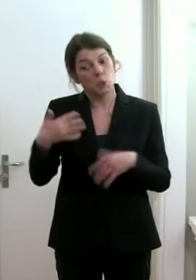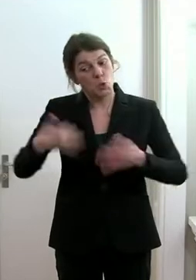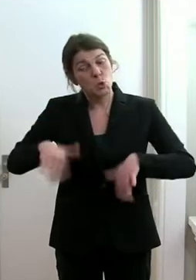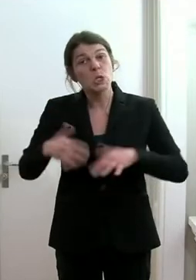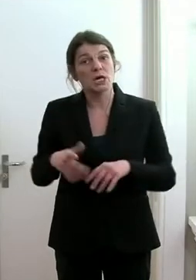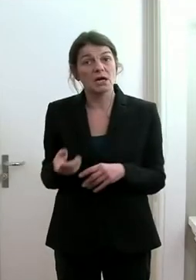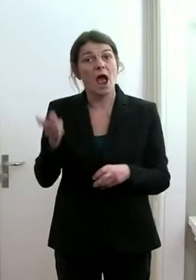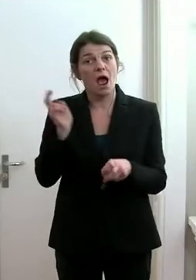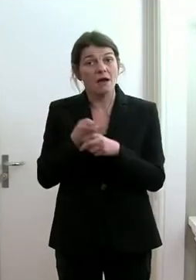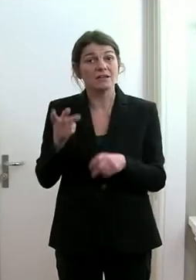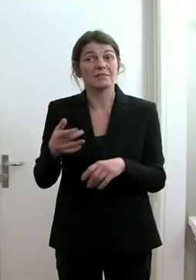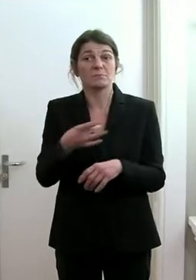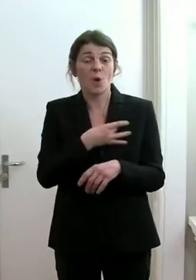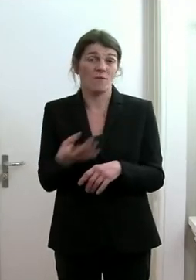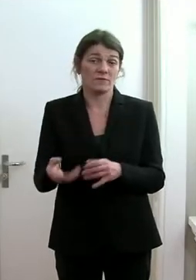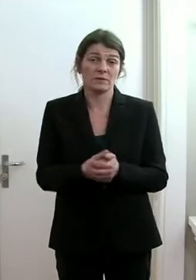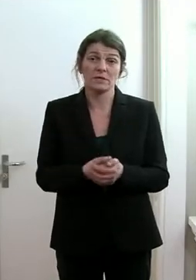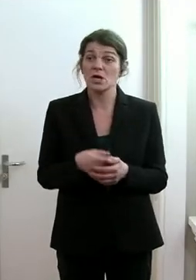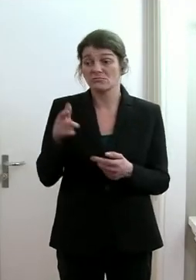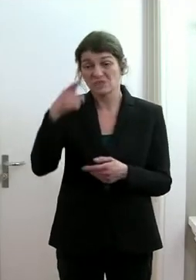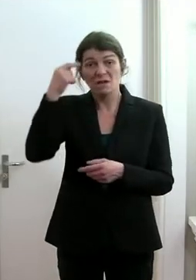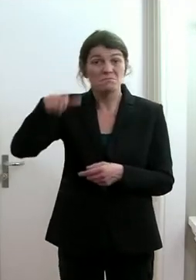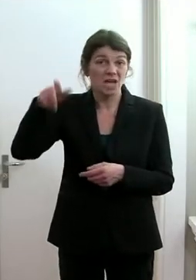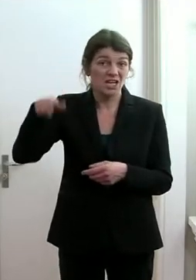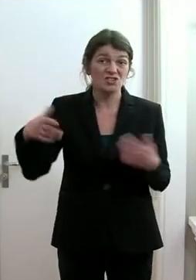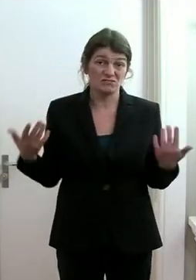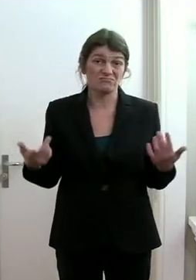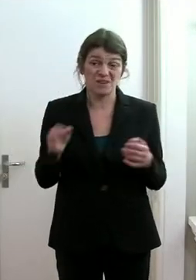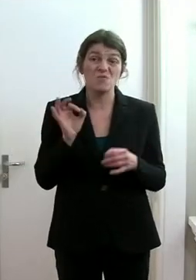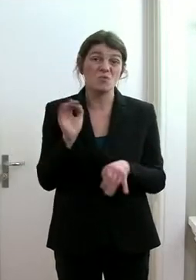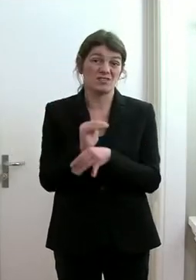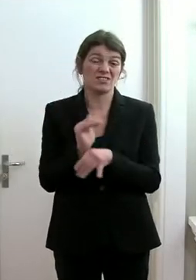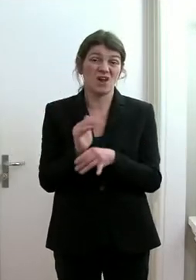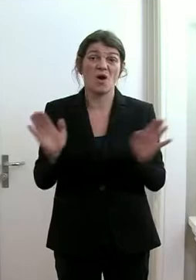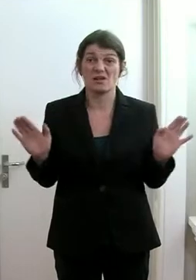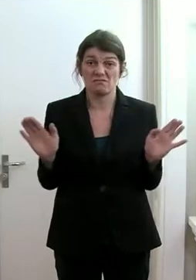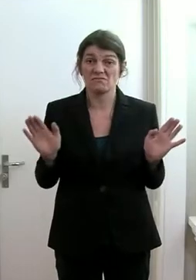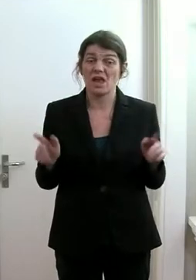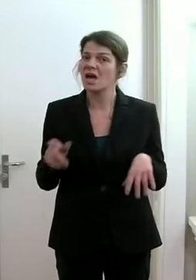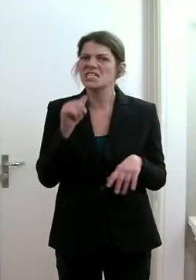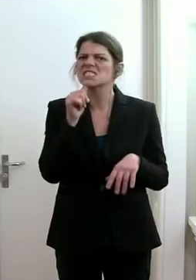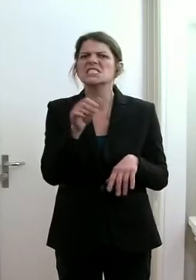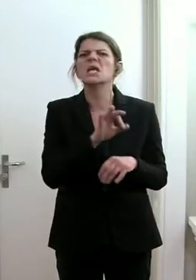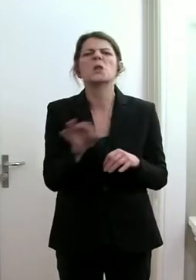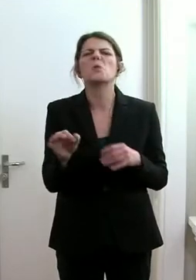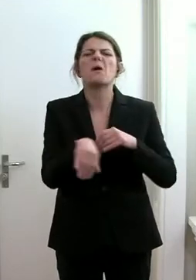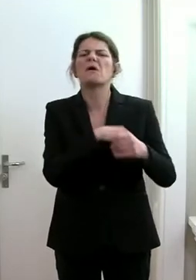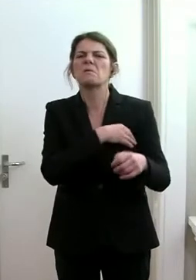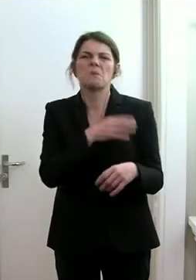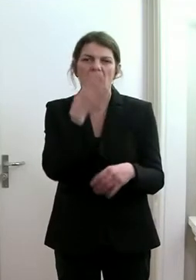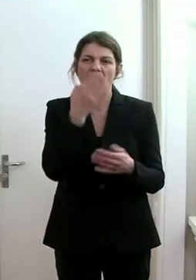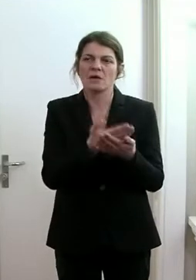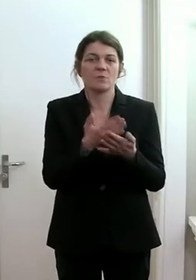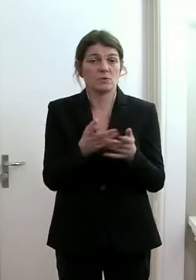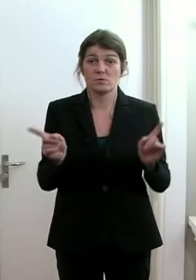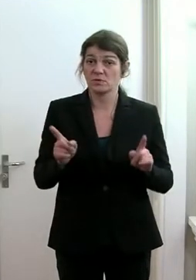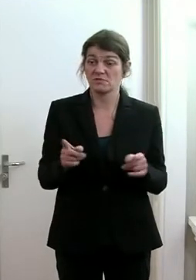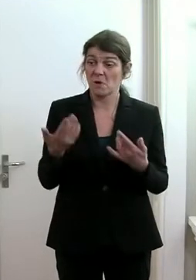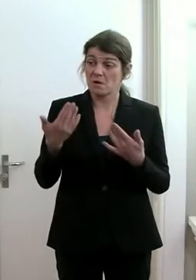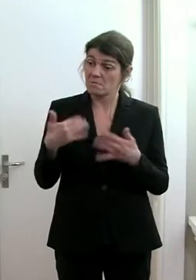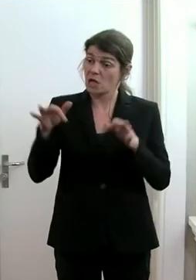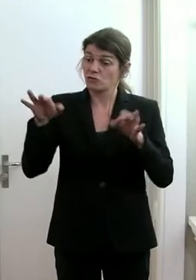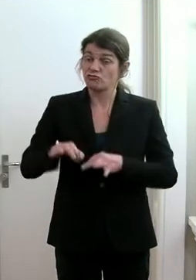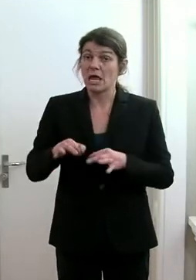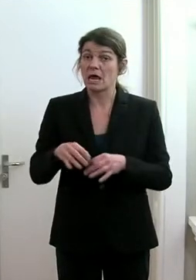erwischt hat. Und diese Menschen können dann eben gute Zeugen sein dafür, es ist nicht nur eine Grippe. Die, es heftiger erwischt,